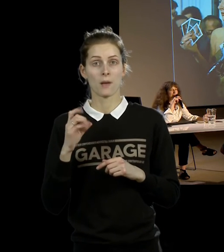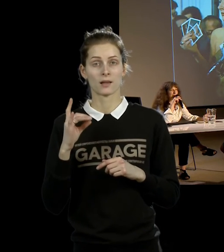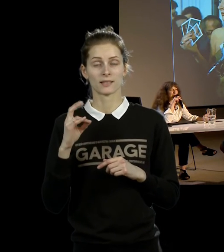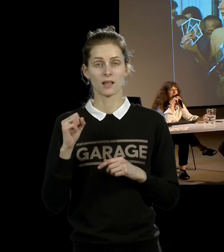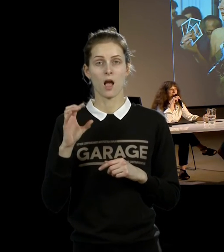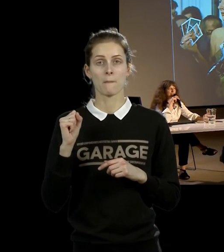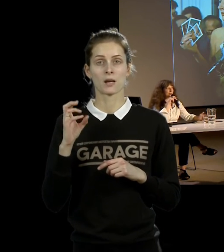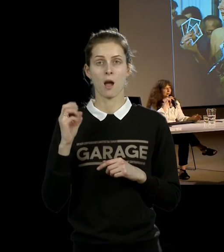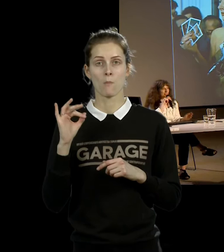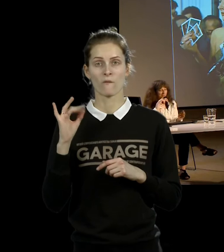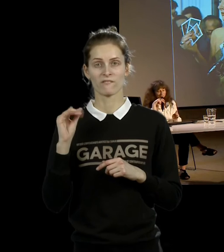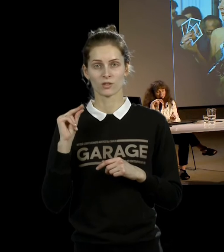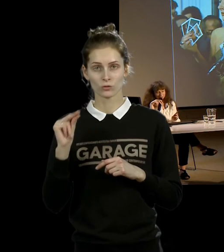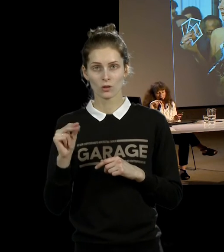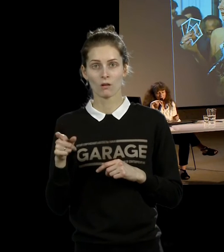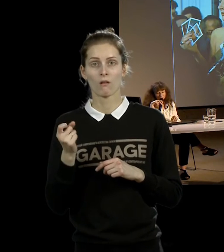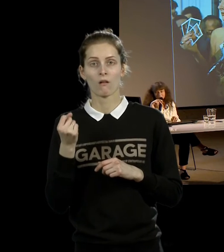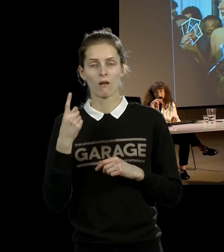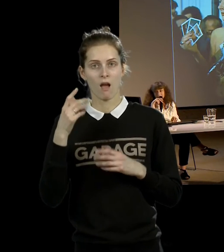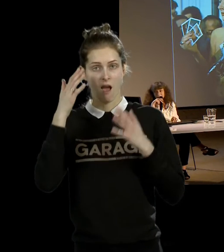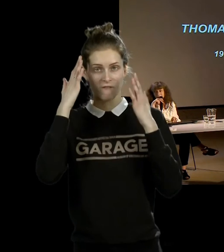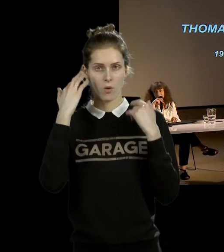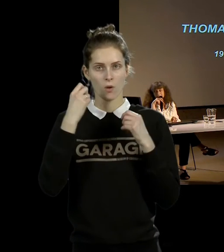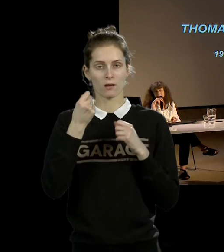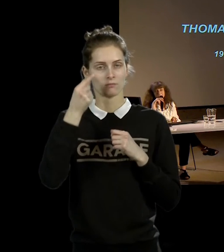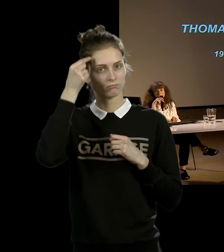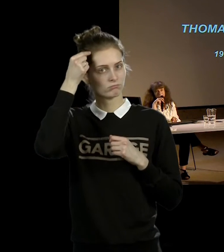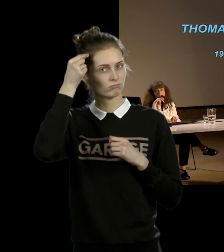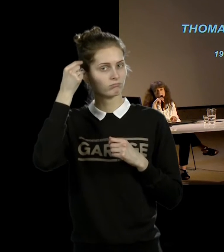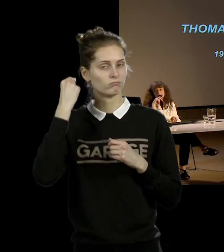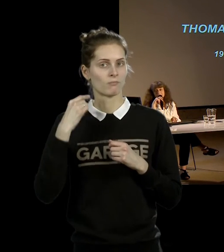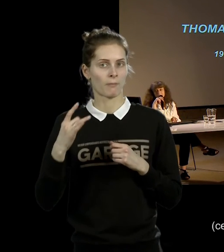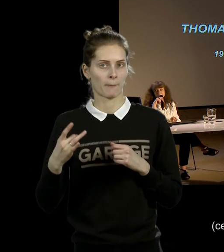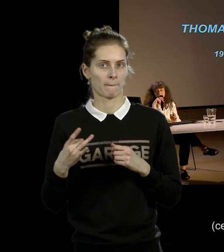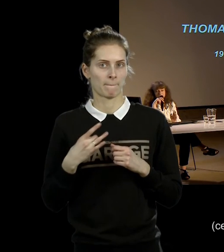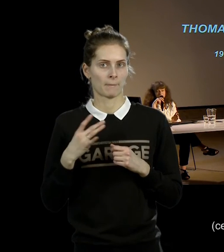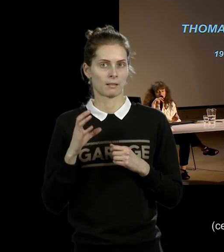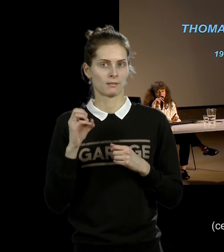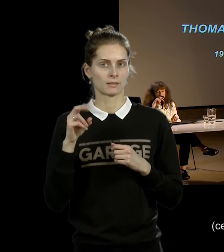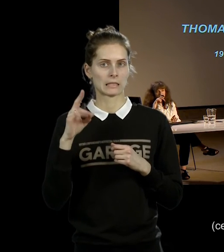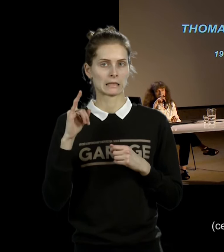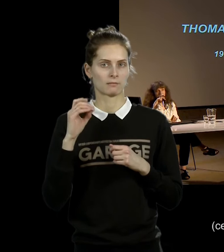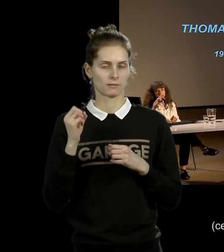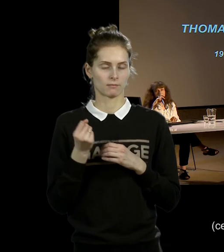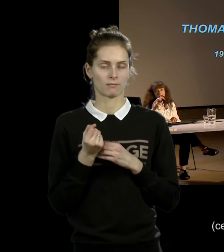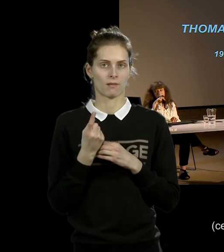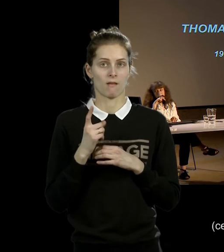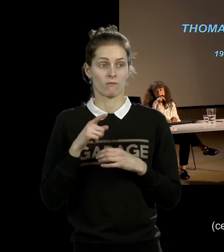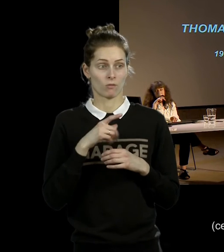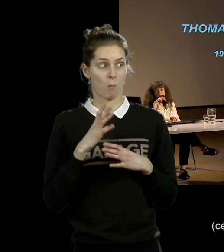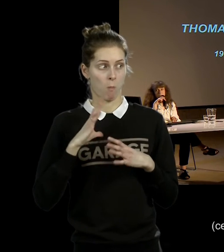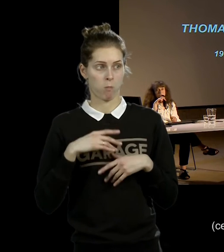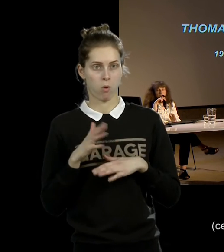этого, после всего произошедшего, но, тем не менее, свои перформансы она как бы не стала прекращать. И следующий перформанс, который она